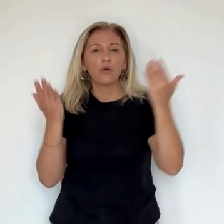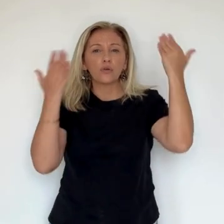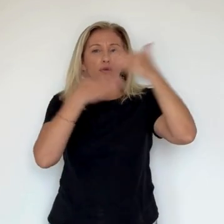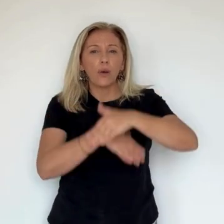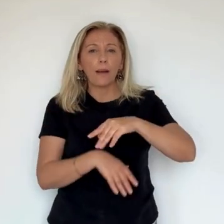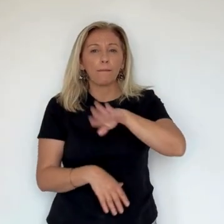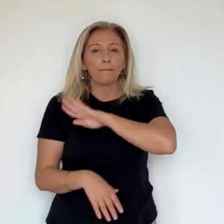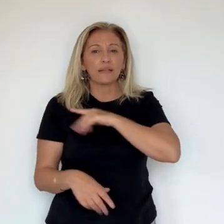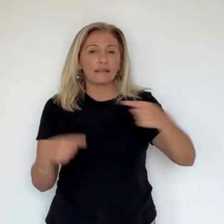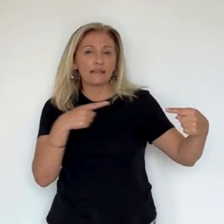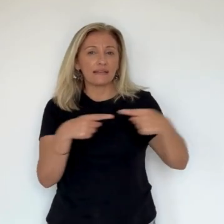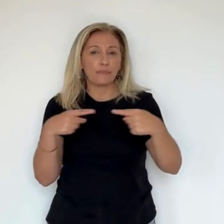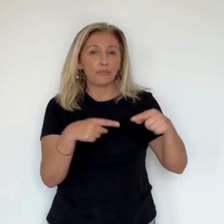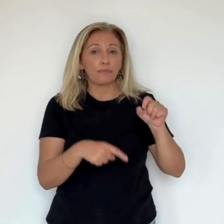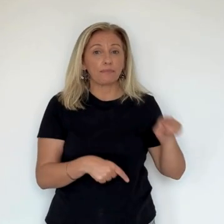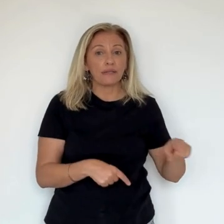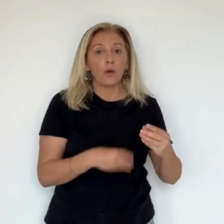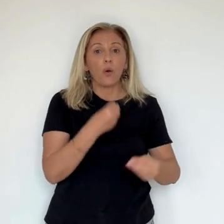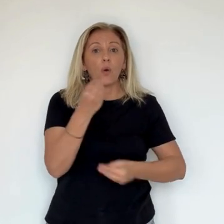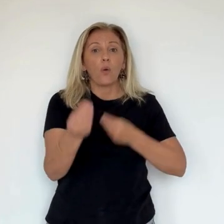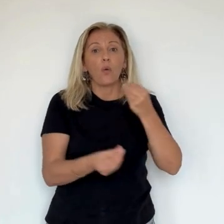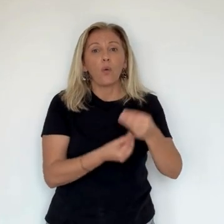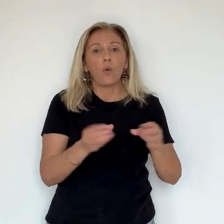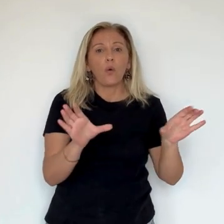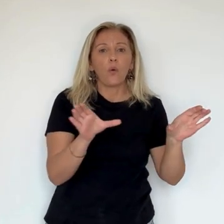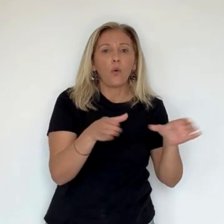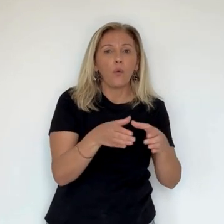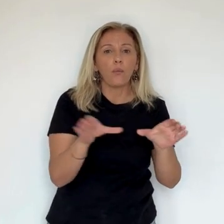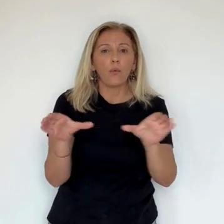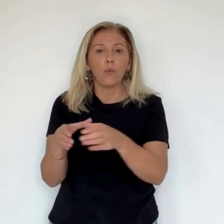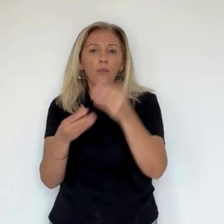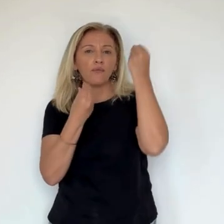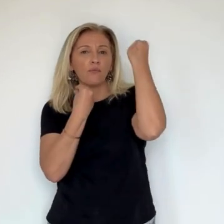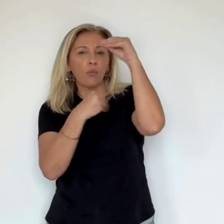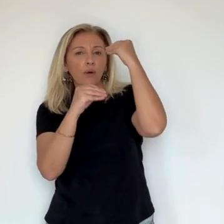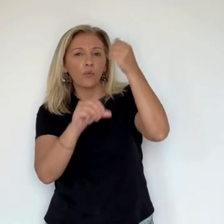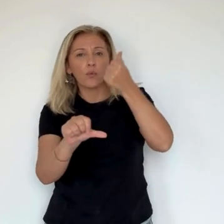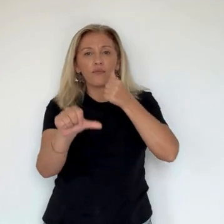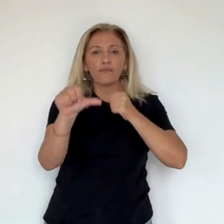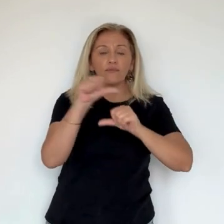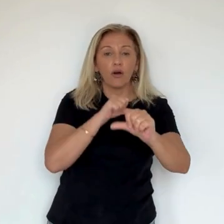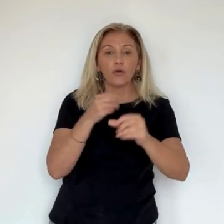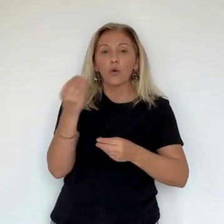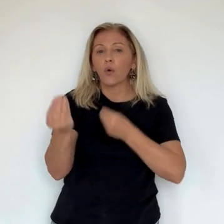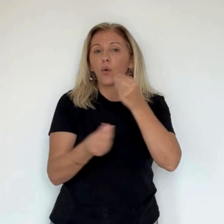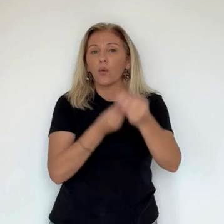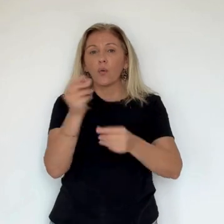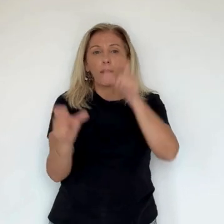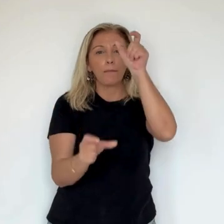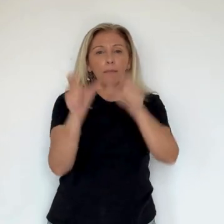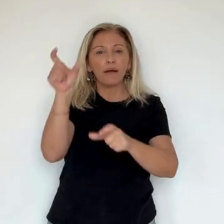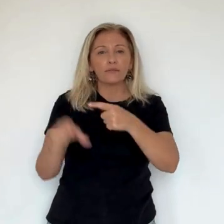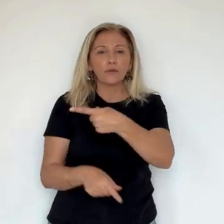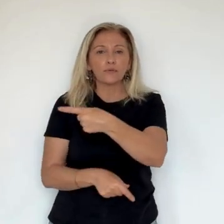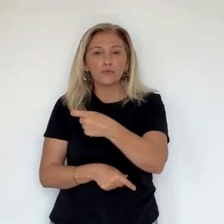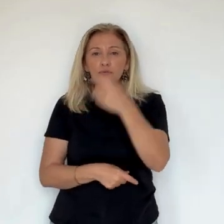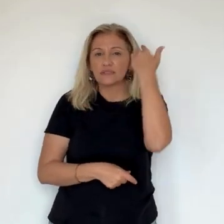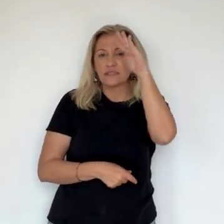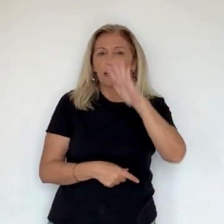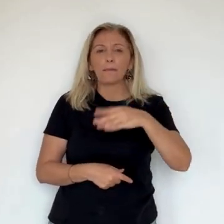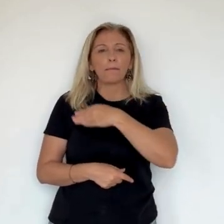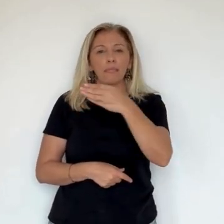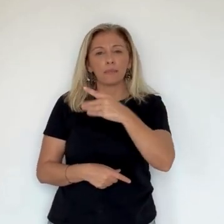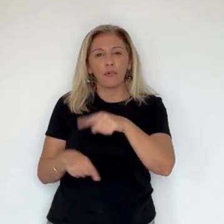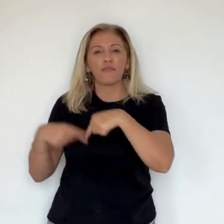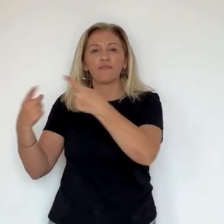'agit-il des suites d'indifférents intervenus durant la soirée ? Ou bien est-ce un règlement de compte prémédité dans le milieu du banditisme ? Les tueurs ont-ils